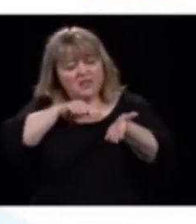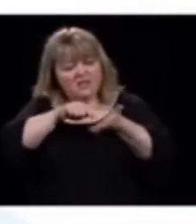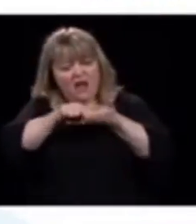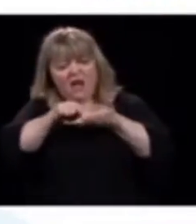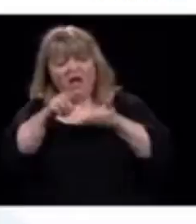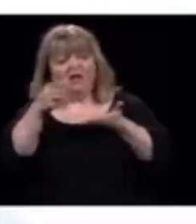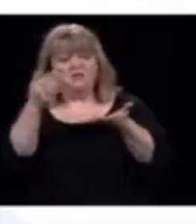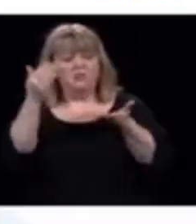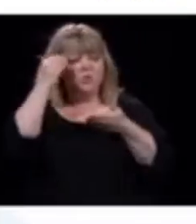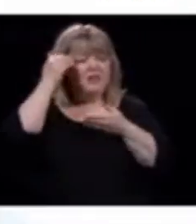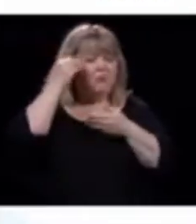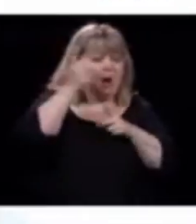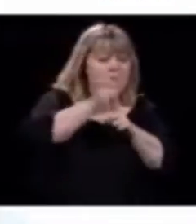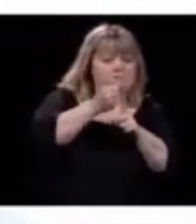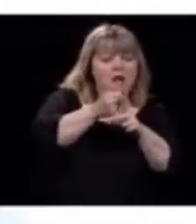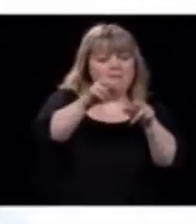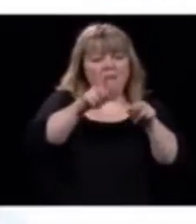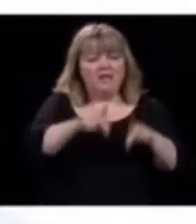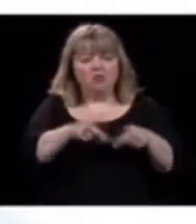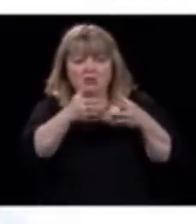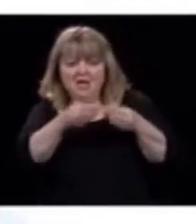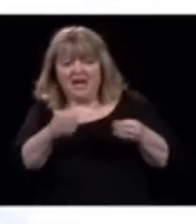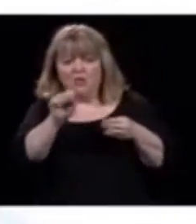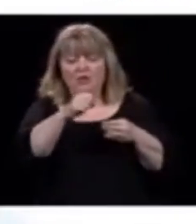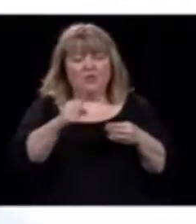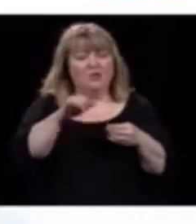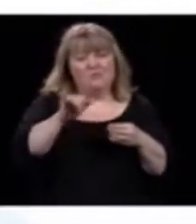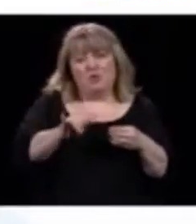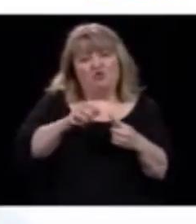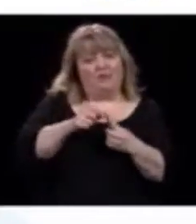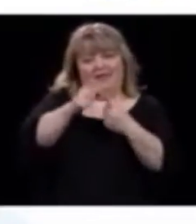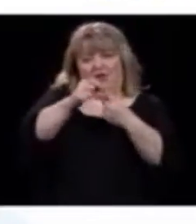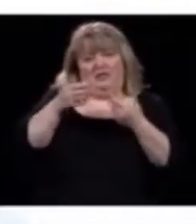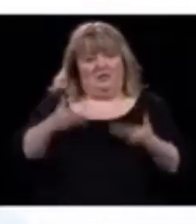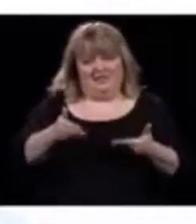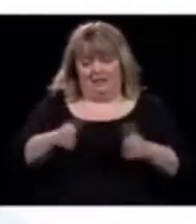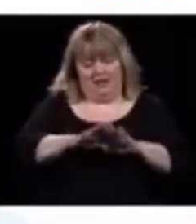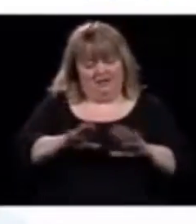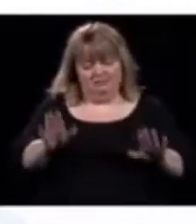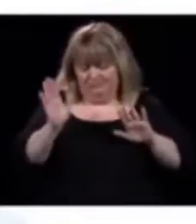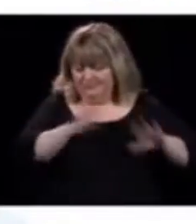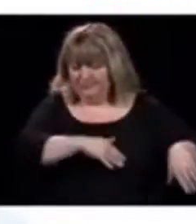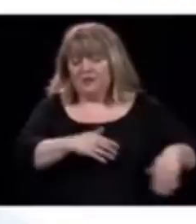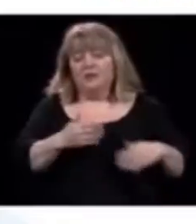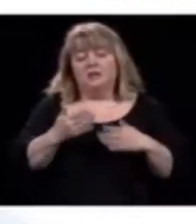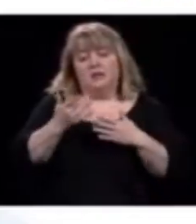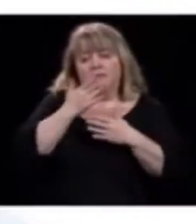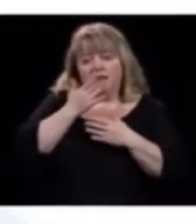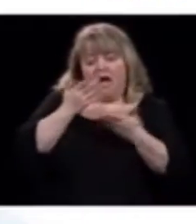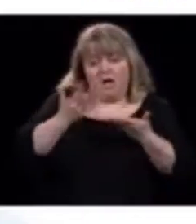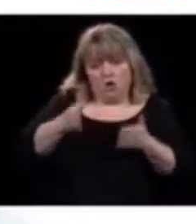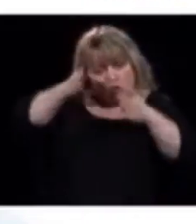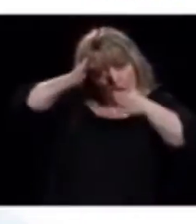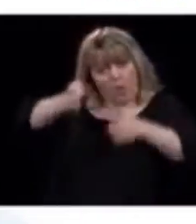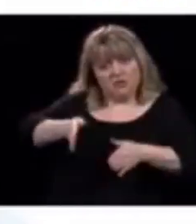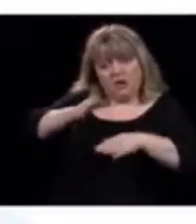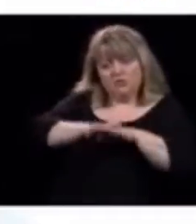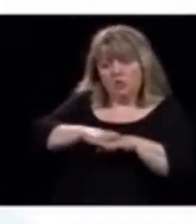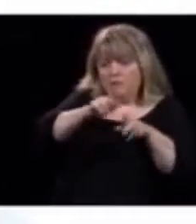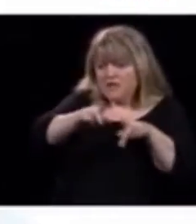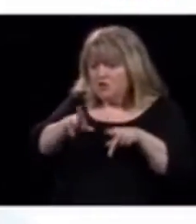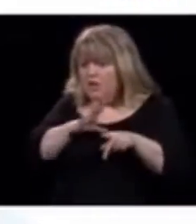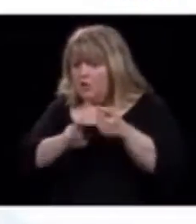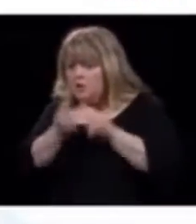n'a plus le coronavirus. Ce n pas la priorité. Moi, j'aime mieux tester des gens qui ont des